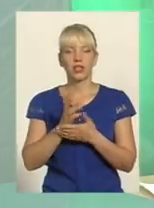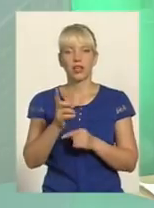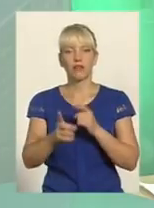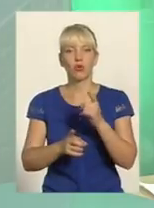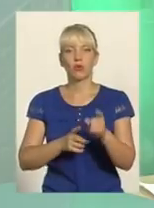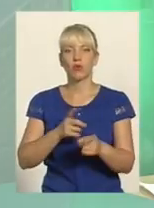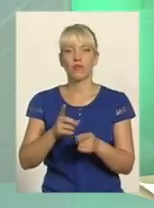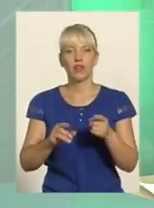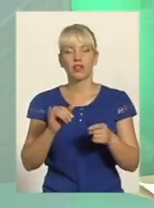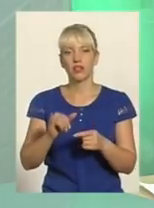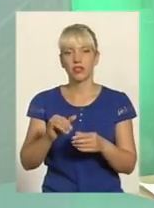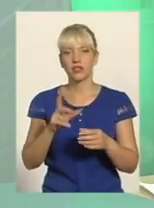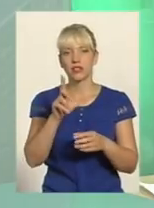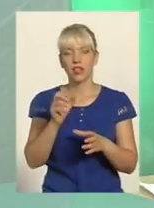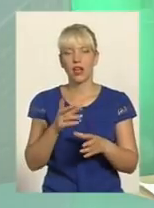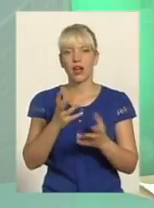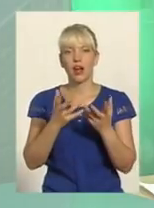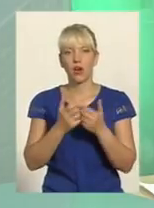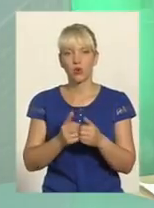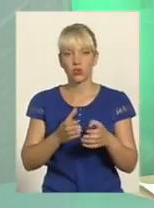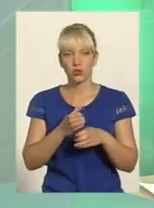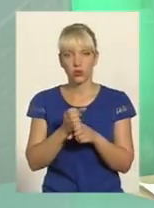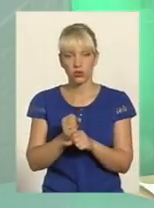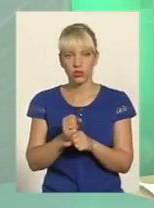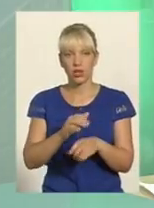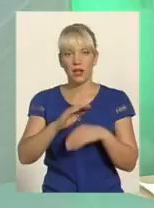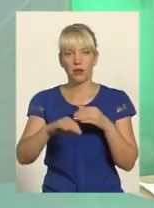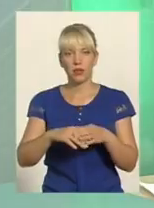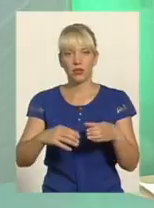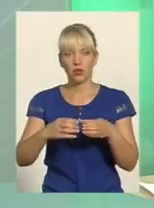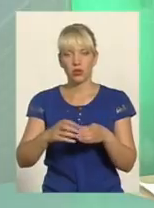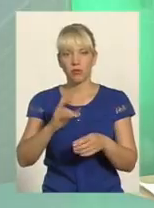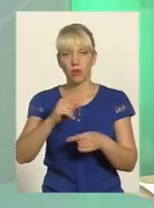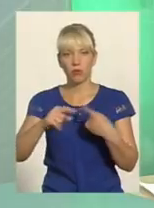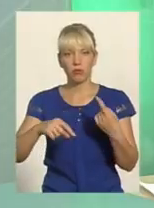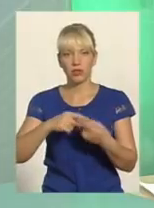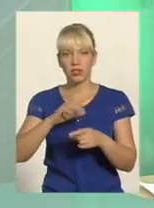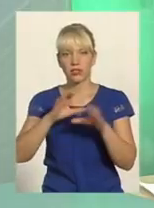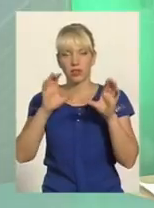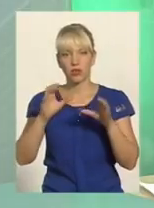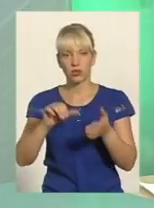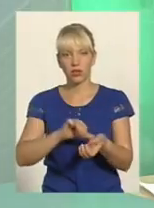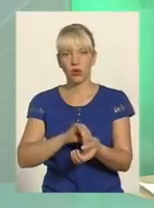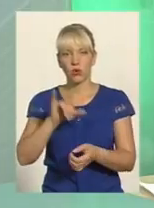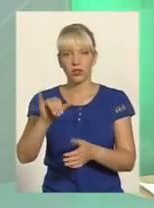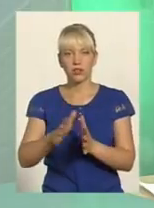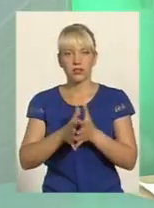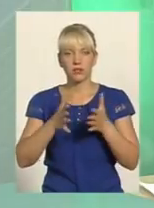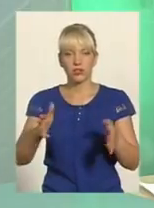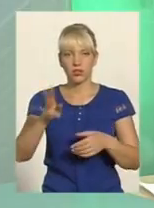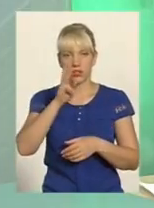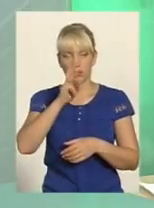рахунок скорочення підрозділів по боротьбі з незаконним мовим наркотиків Їм збільшена заробітна плата, тобто